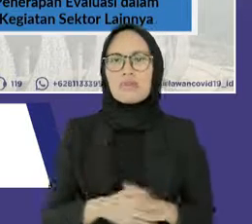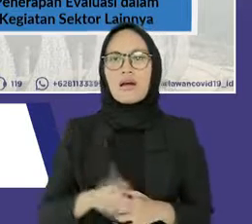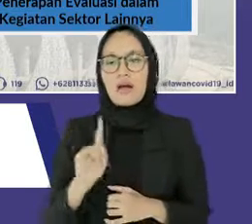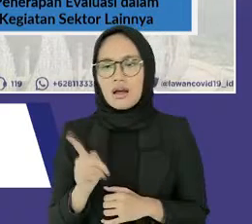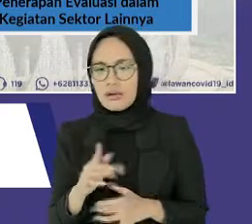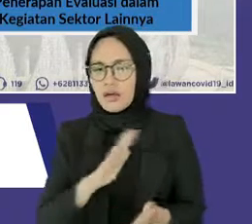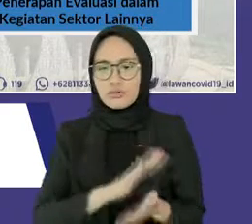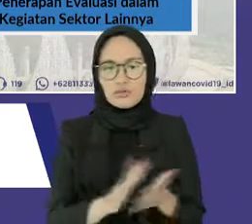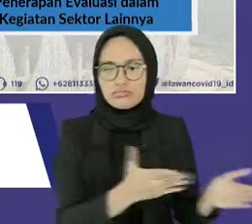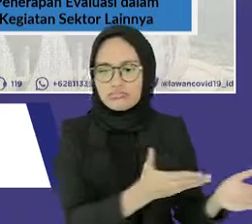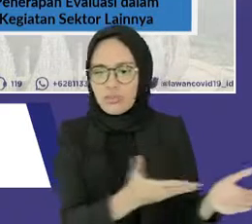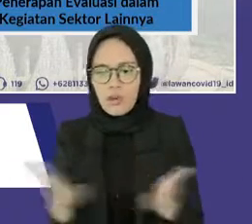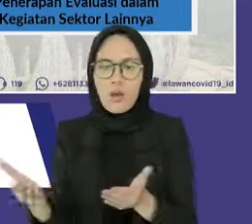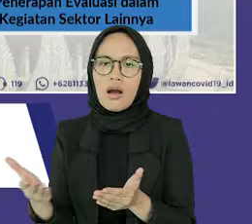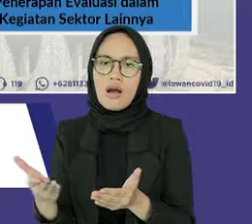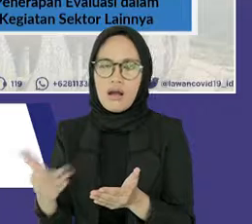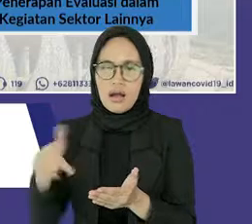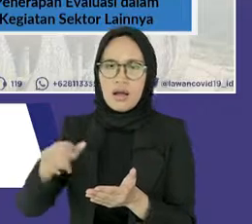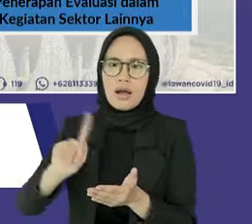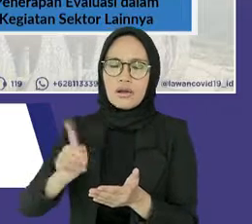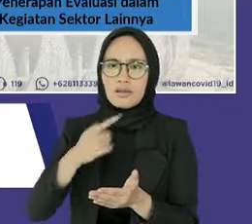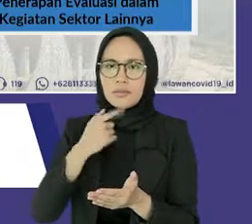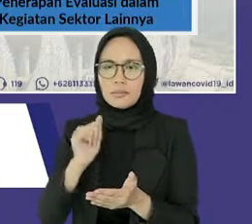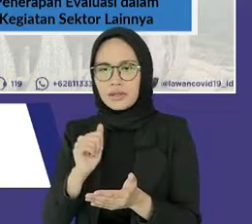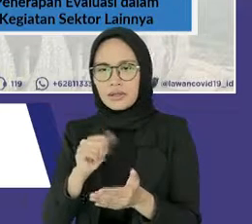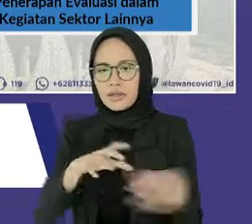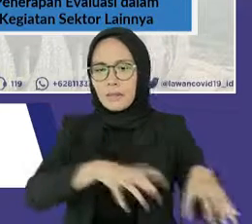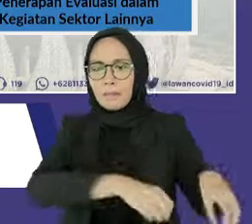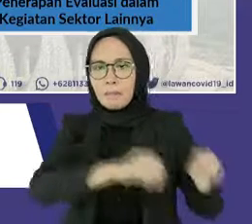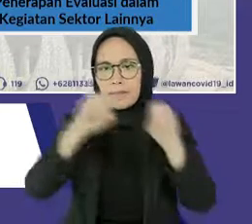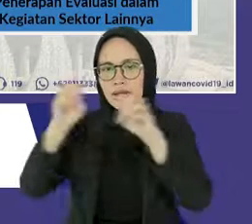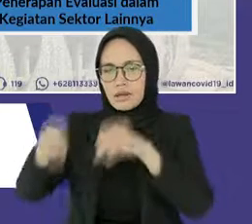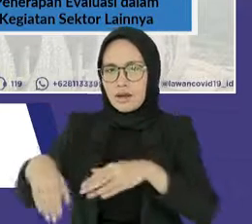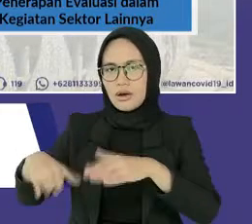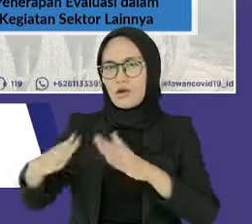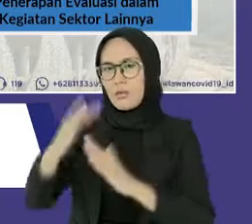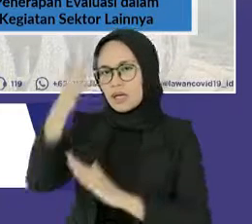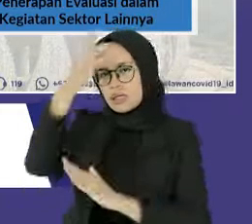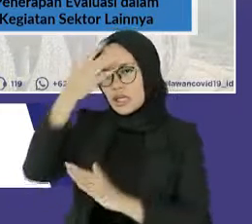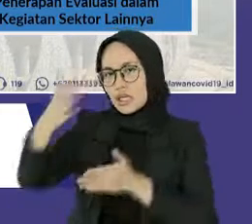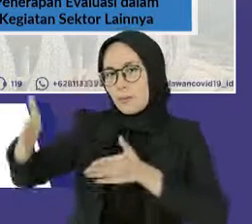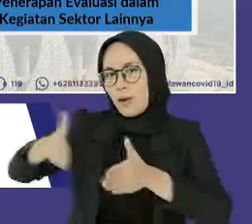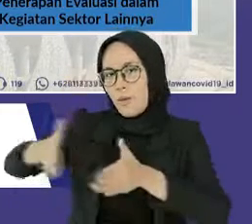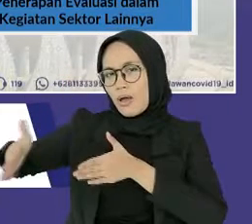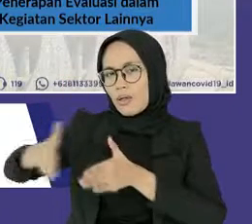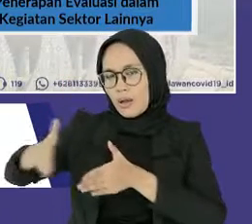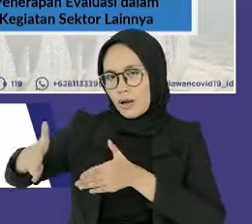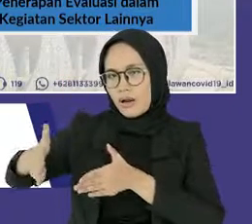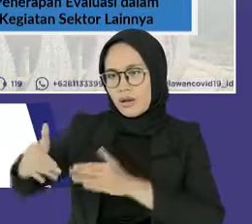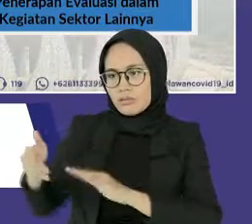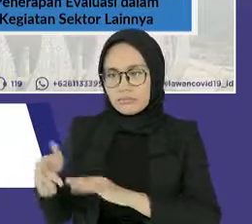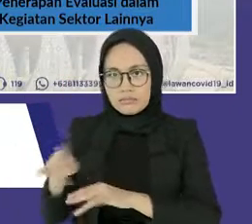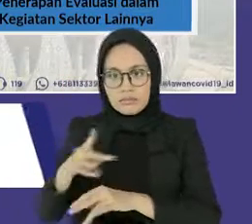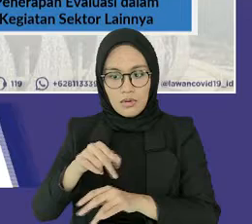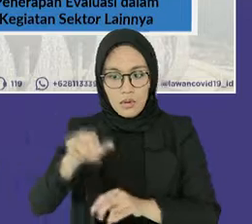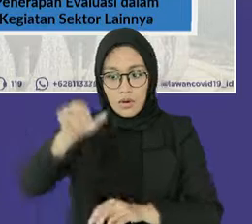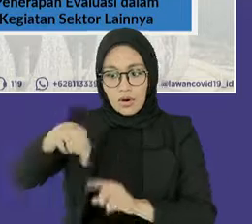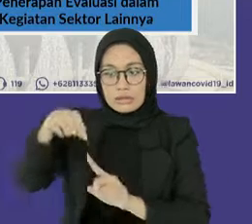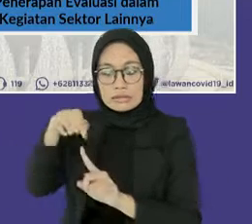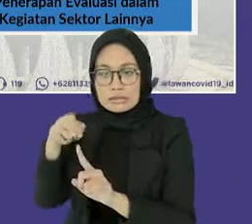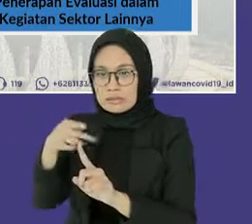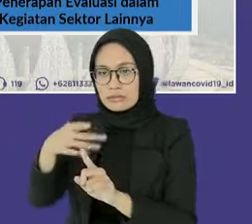positif melalui kesigapan upaya rujukan isolasi atau perawatan, penelusuran kontak, serta